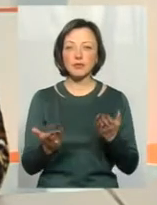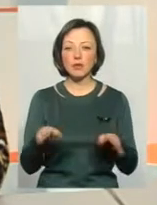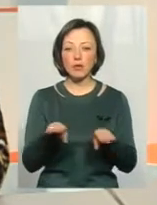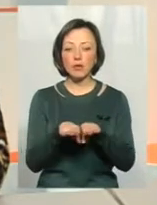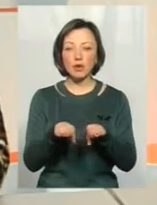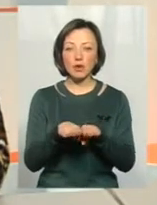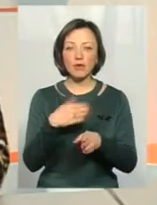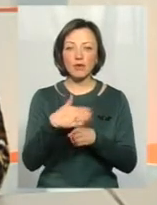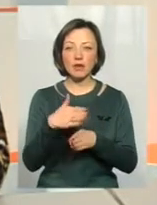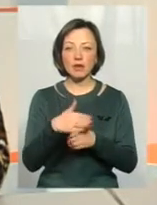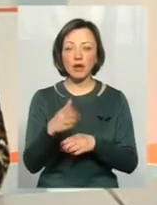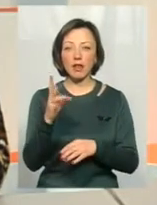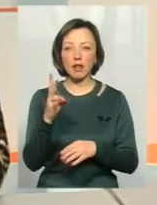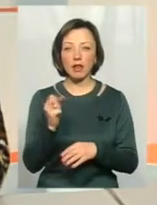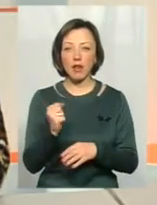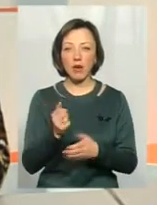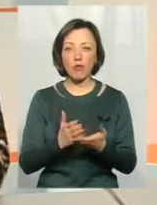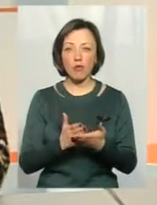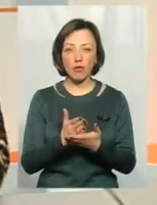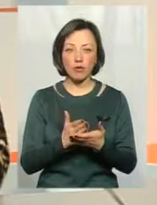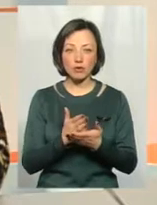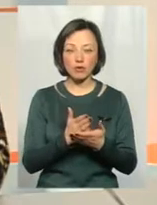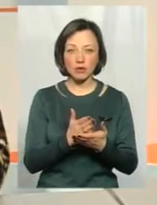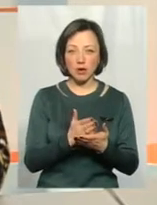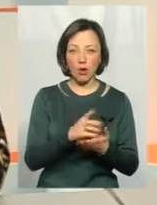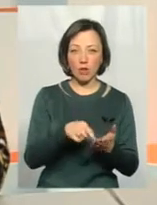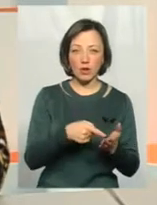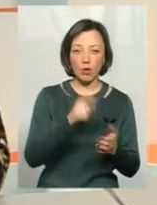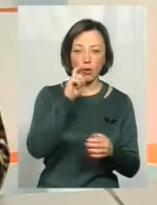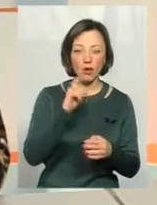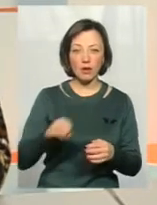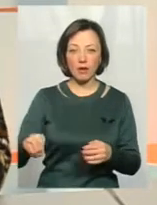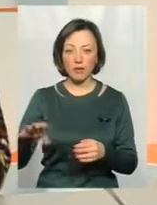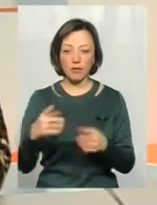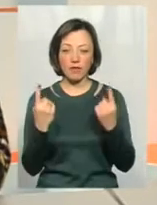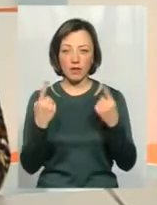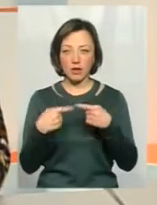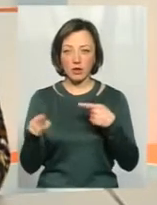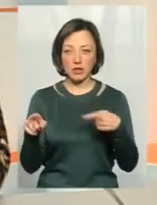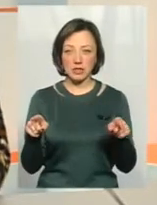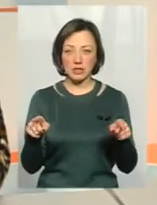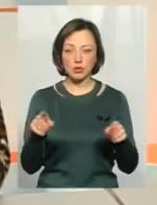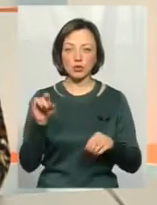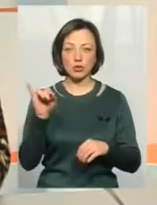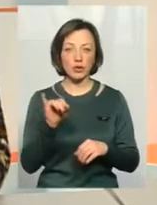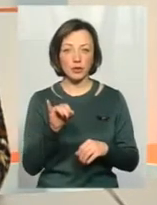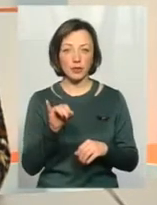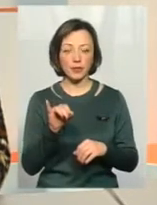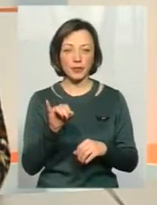на комунальні послуги українця і європейця, то ми побачимо дуже велику різницю. І